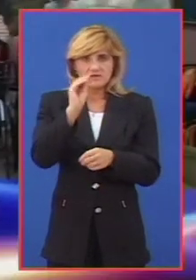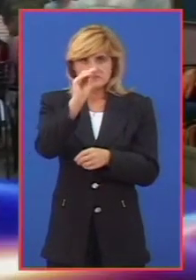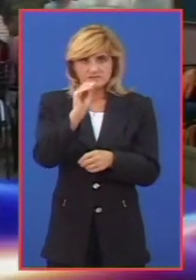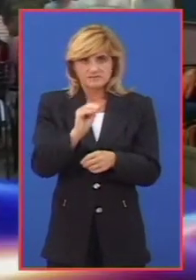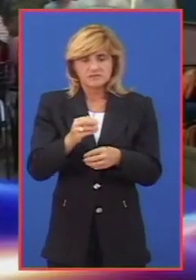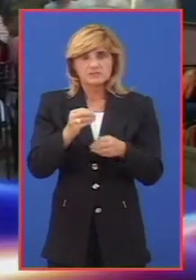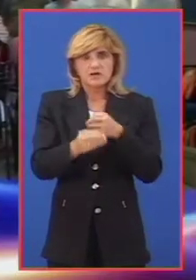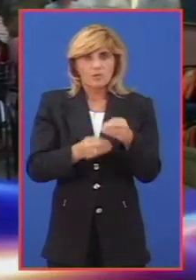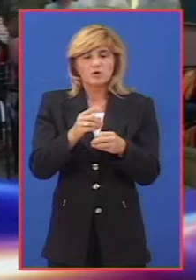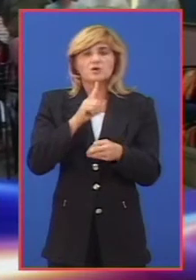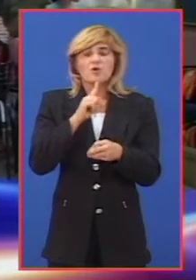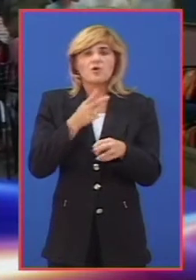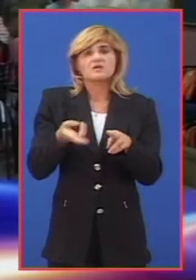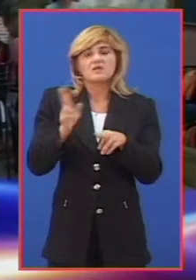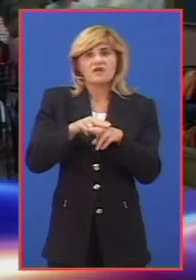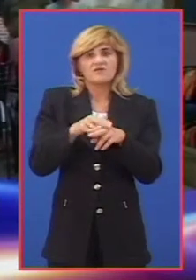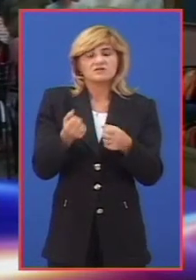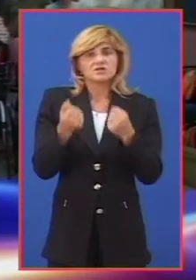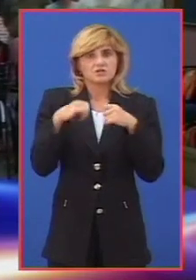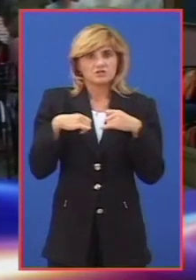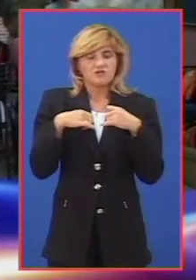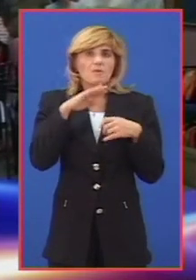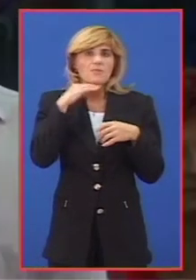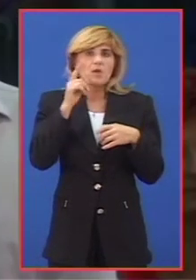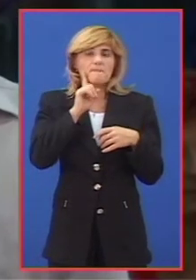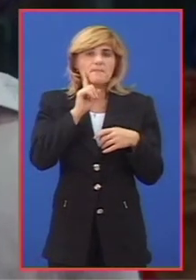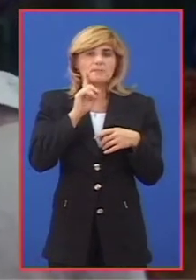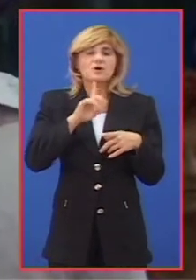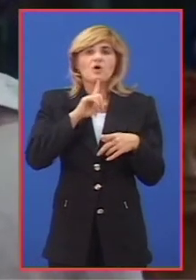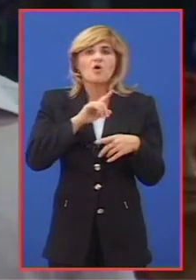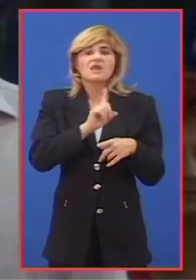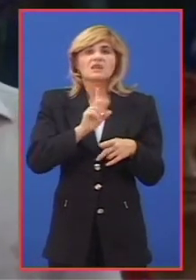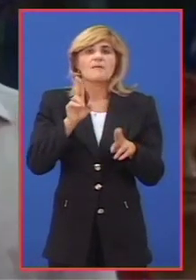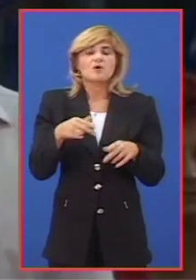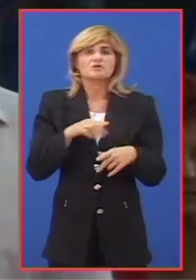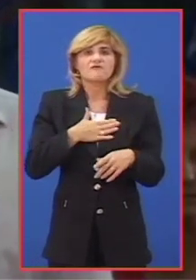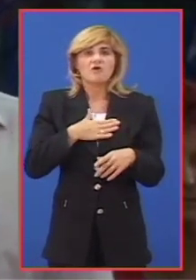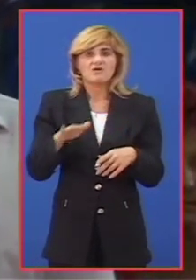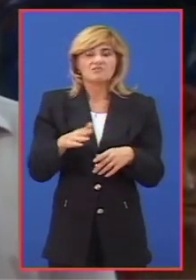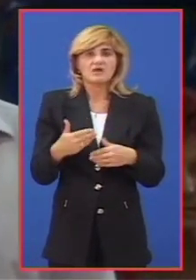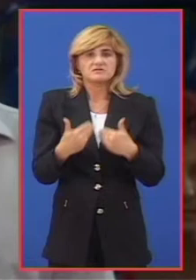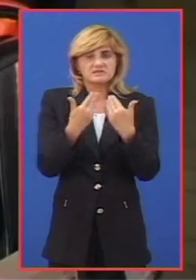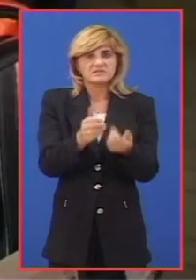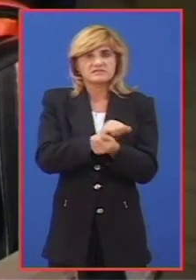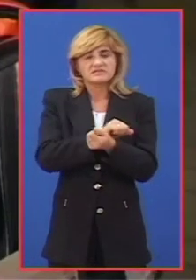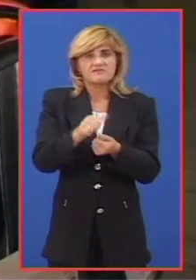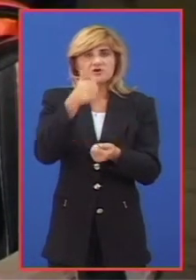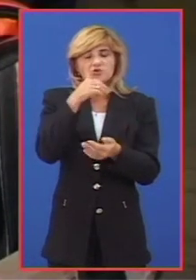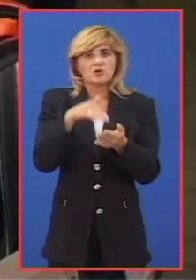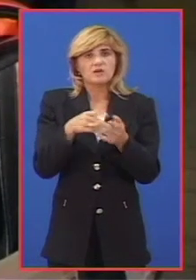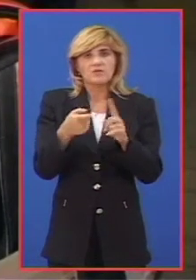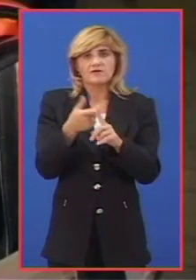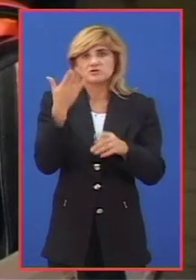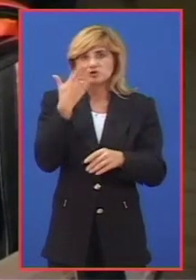porodica koje su najugroženije. Mnogo je samohrenih majke koje nisu u mogućnosti svoje deci da obezbede sav potreban školski